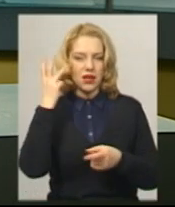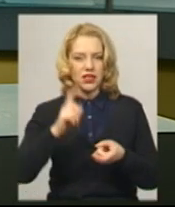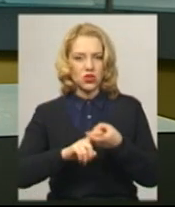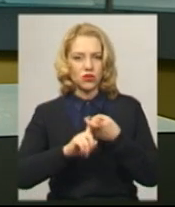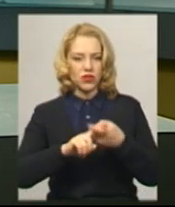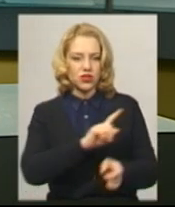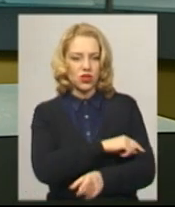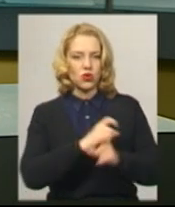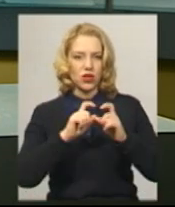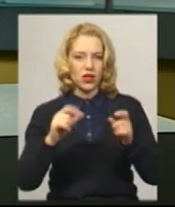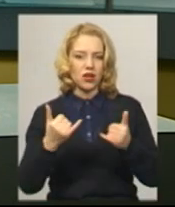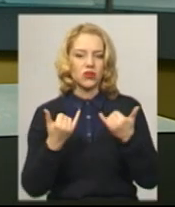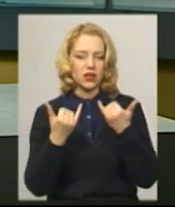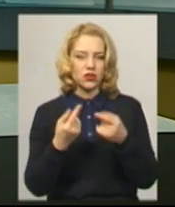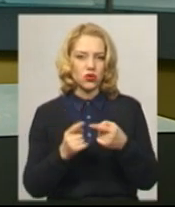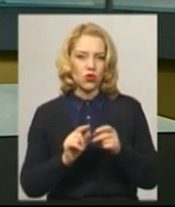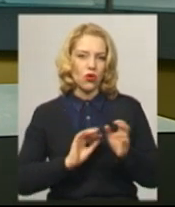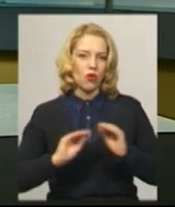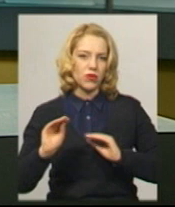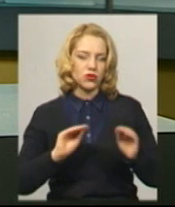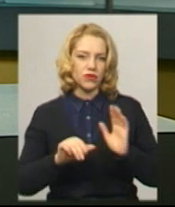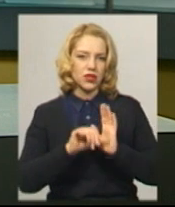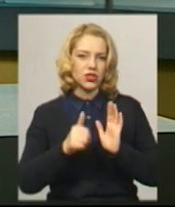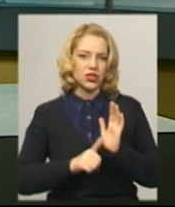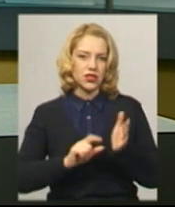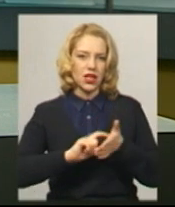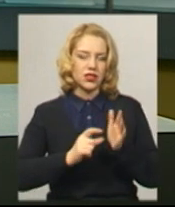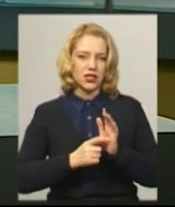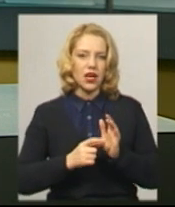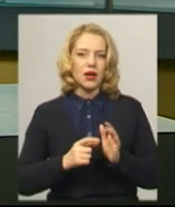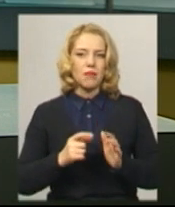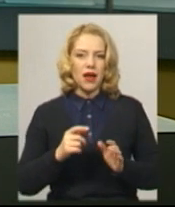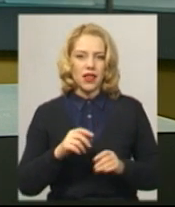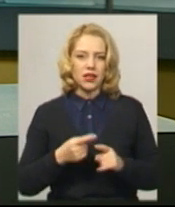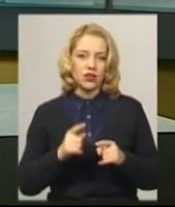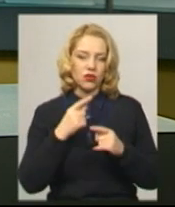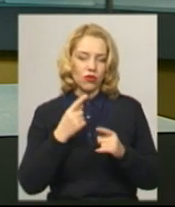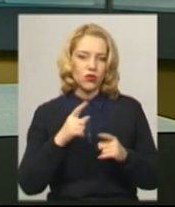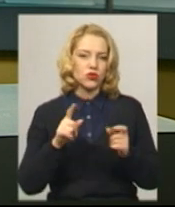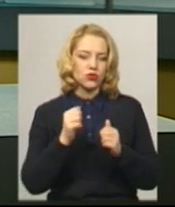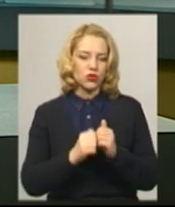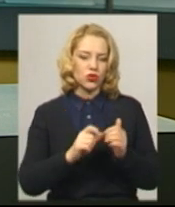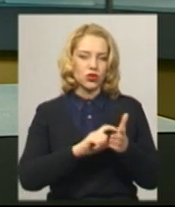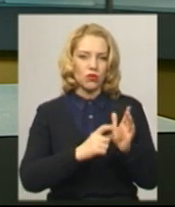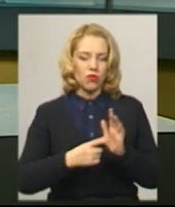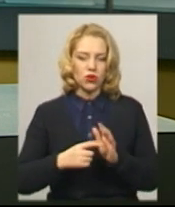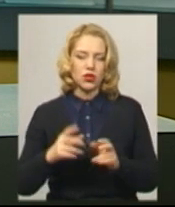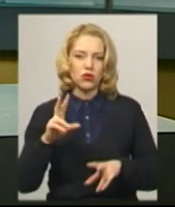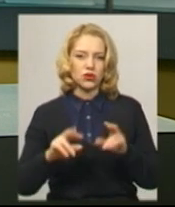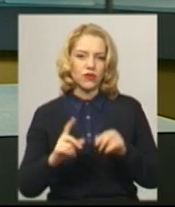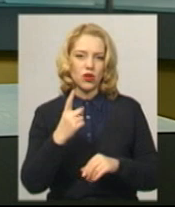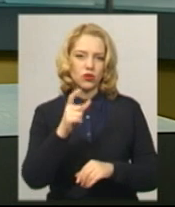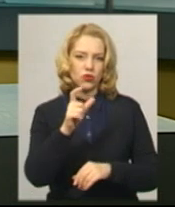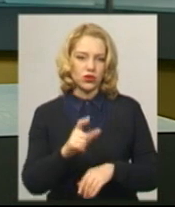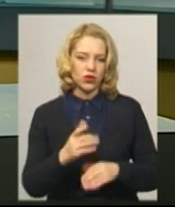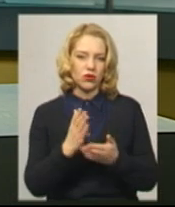16 палат. Про це Суспільним розповіла головна лікарка медзакоду Оксана Піддубна. Вона каже, що кожний бокс розрахований на одного пацієнта та